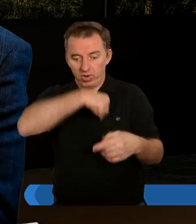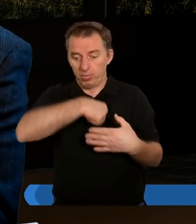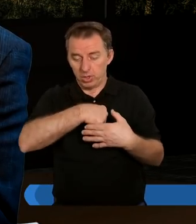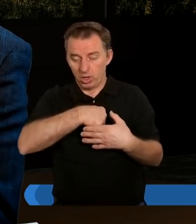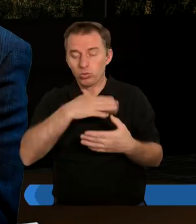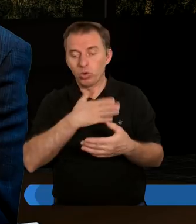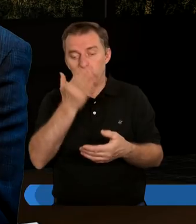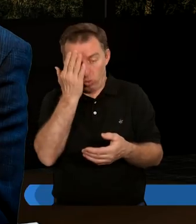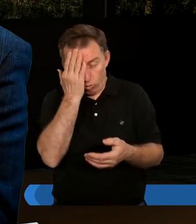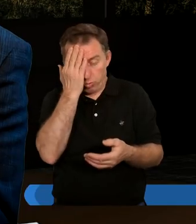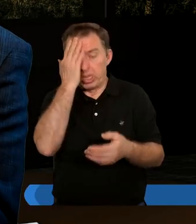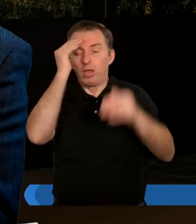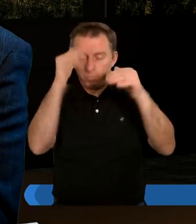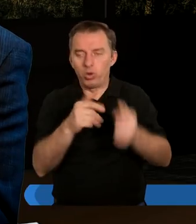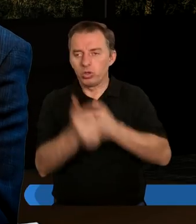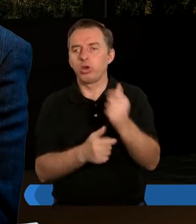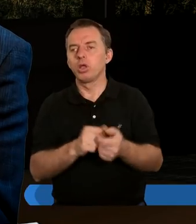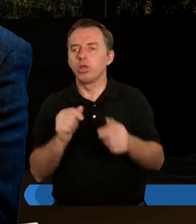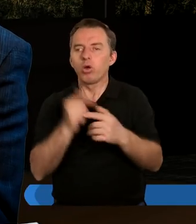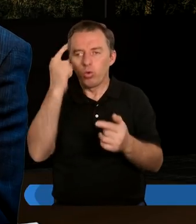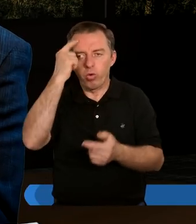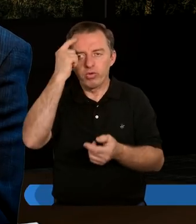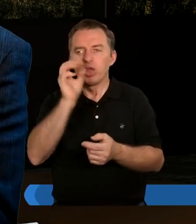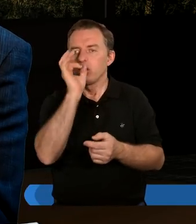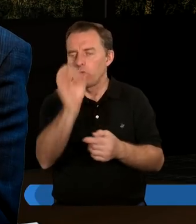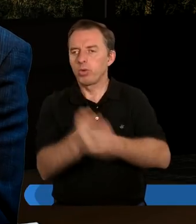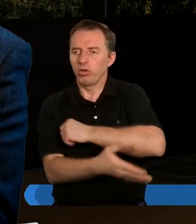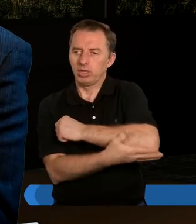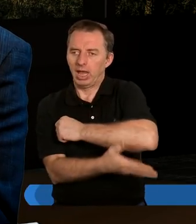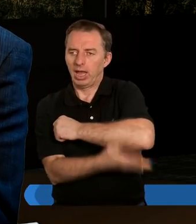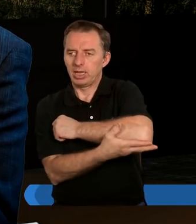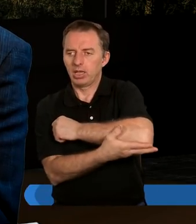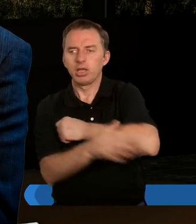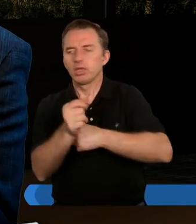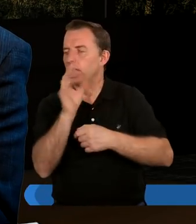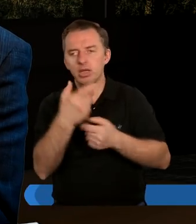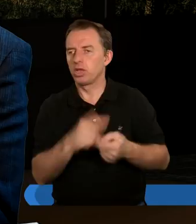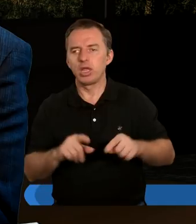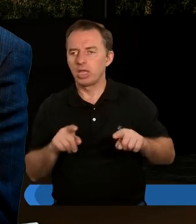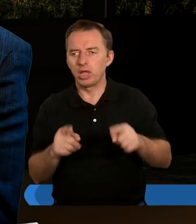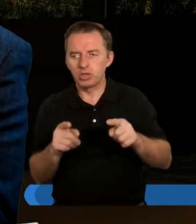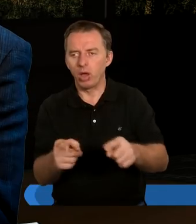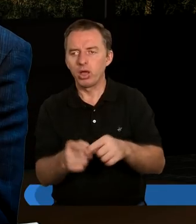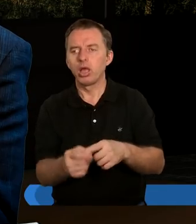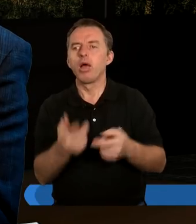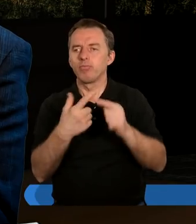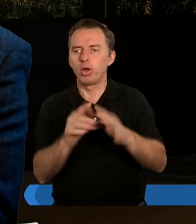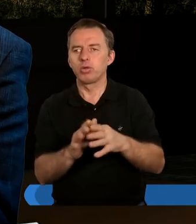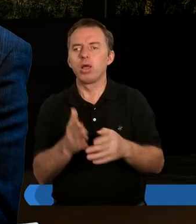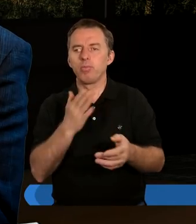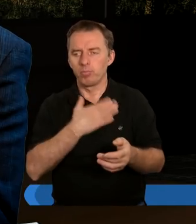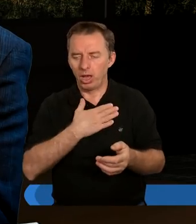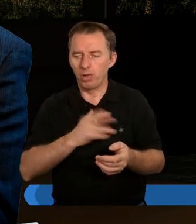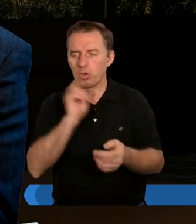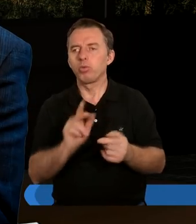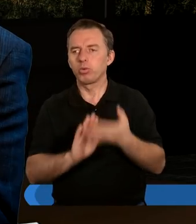kiedy ja potrafię to zrobić, bo to nie jest tak, że ja sobie do głowy włożę taką dobrą zasadę i to tak zadziała. To tak nie zadziała. W momencie, kiedy